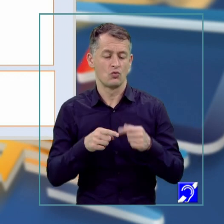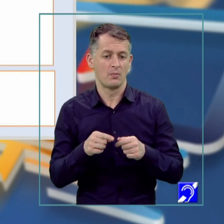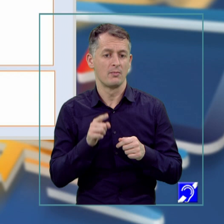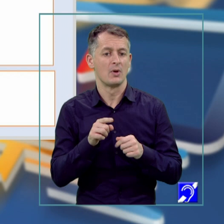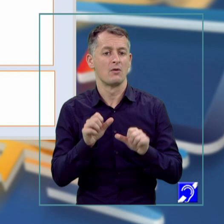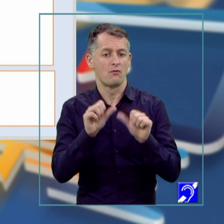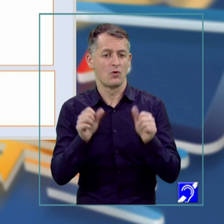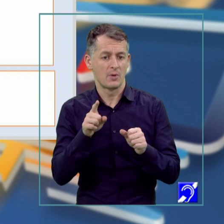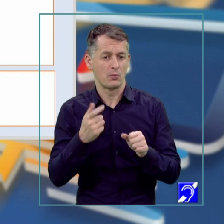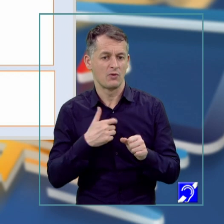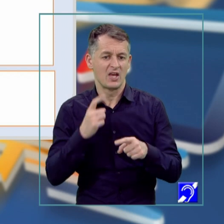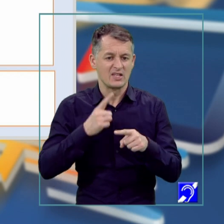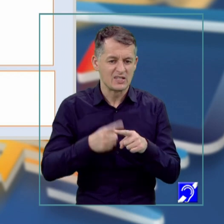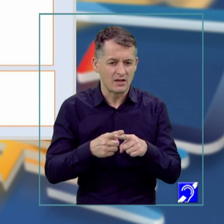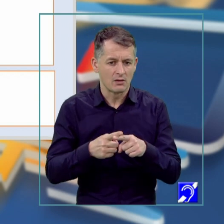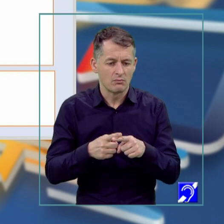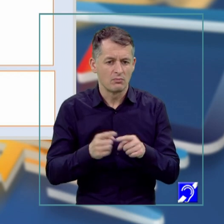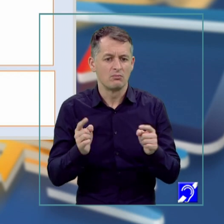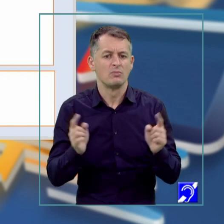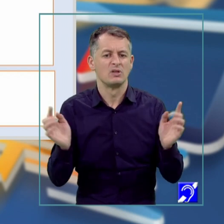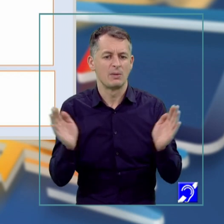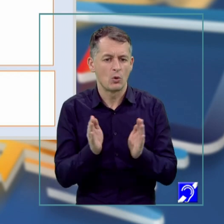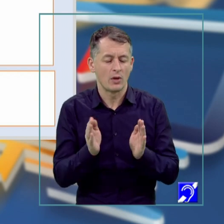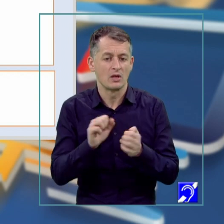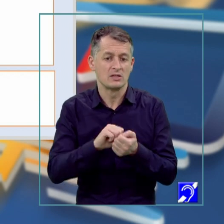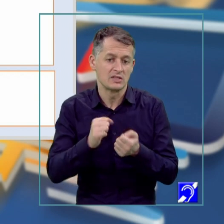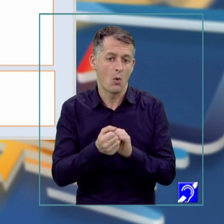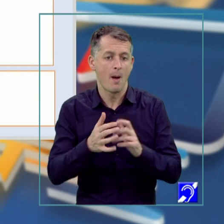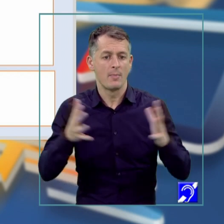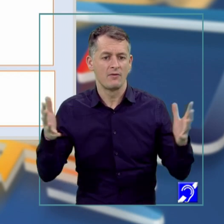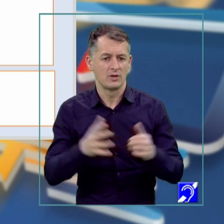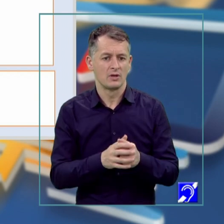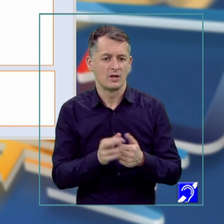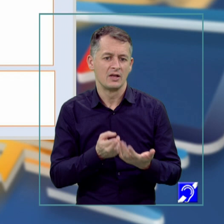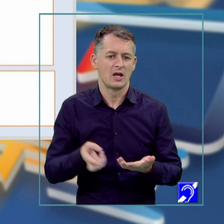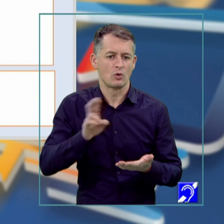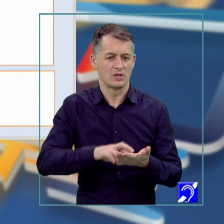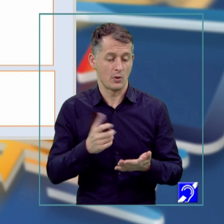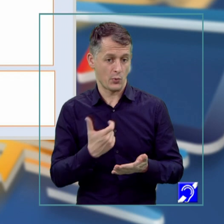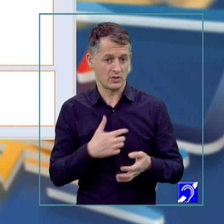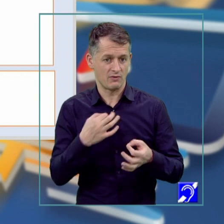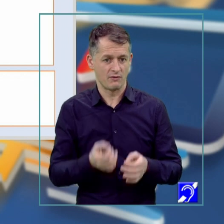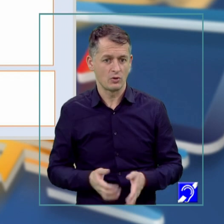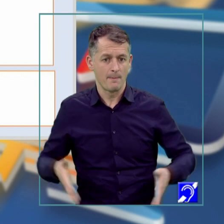exactă, diminuată și amplificată. Reactualizarea poate fi făcută în prezența